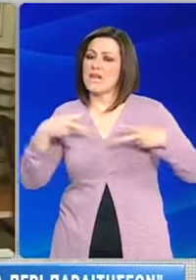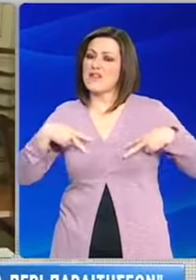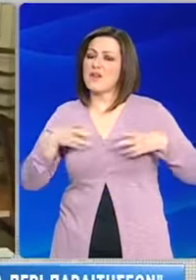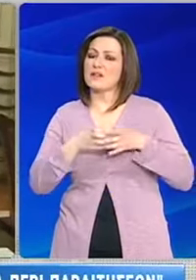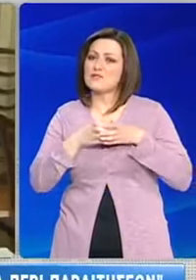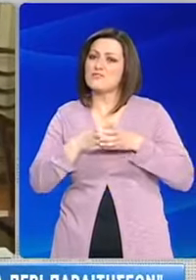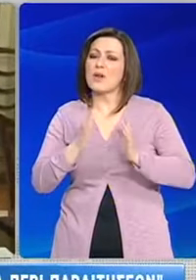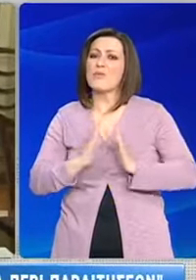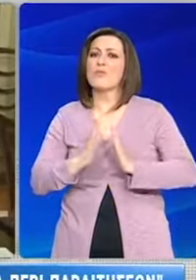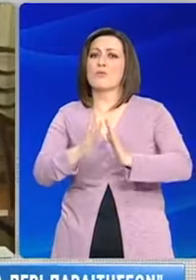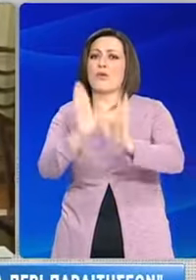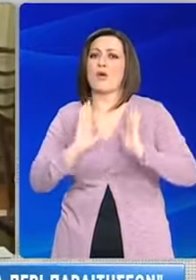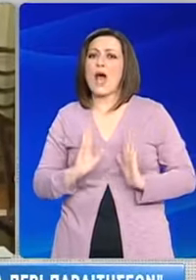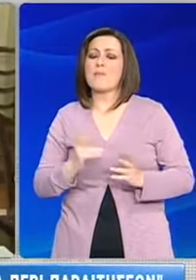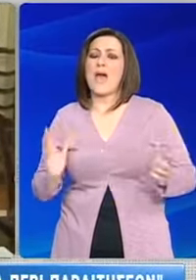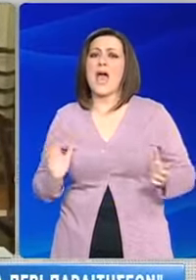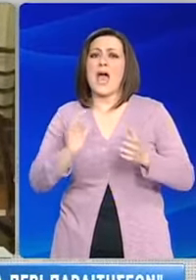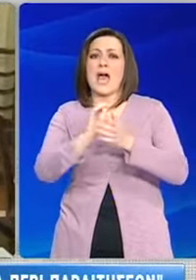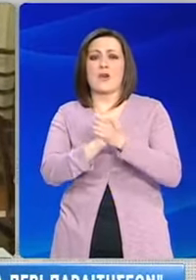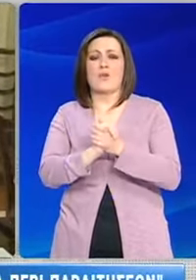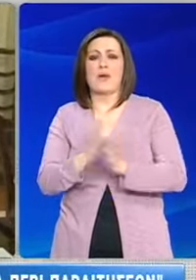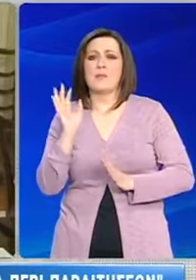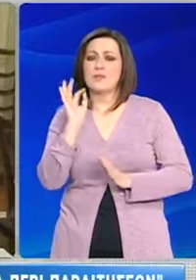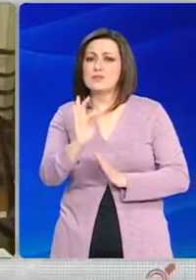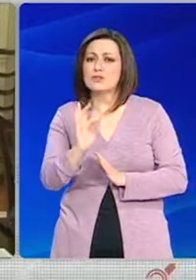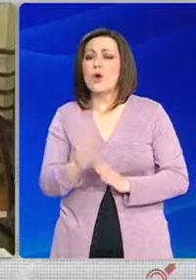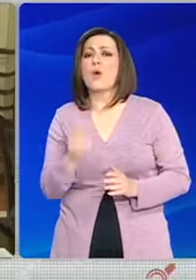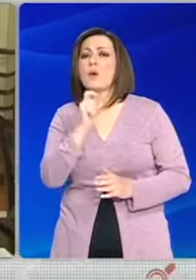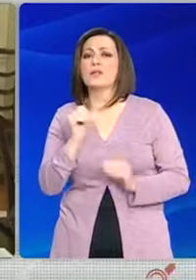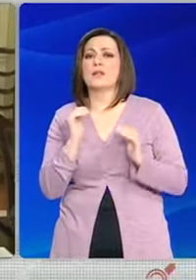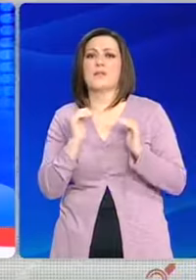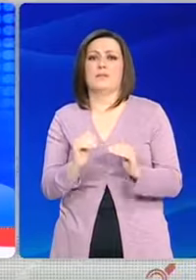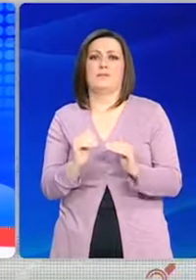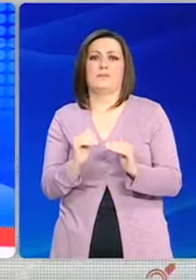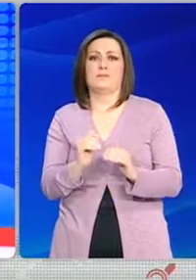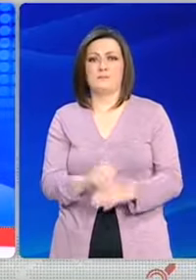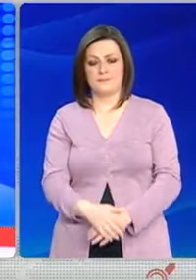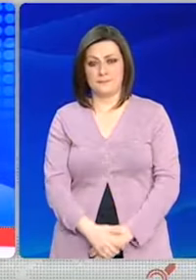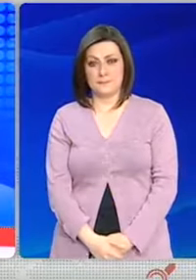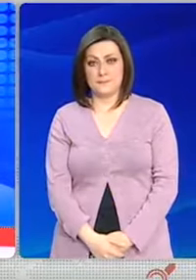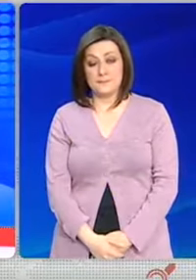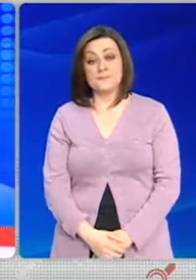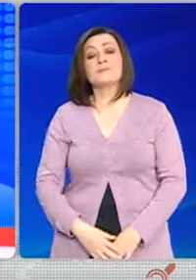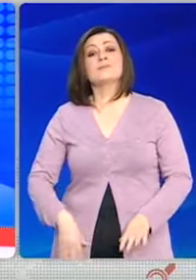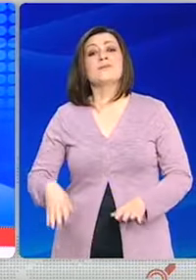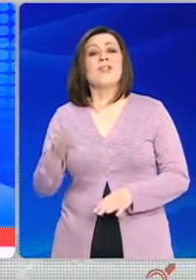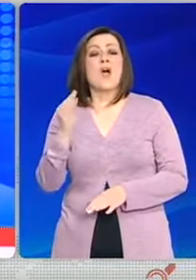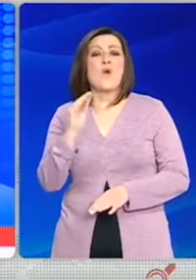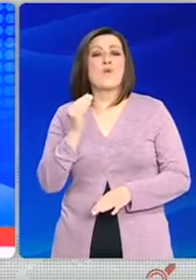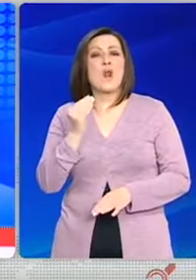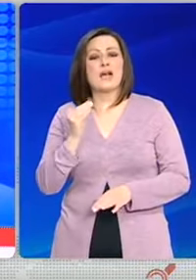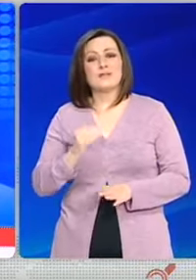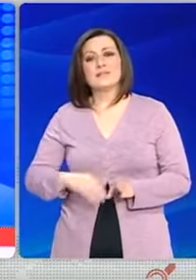ομοψυχία και την εξίσου απαραίτητη πολιτική σταθερότητα. Υλικό συνομιλιών του